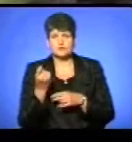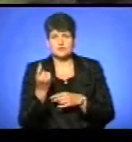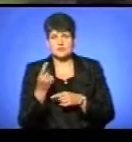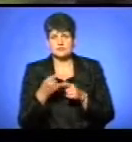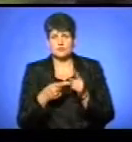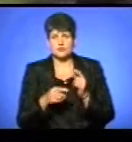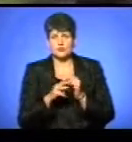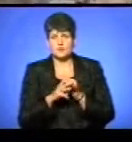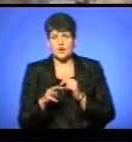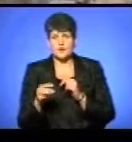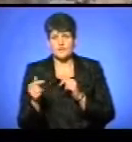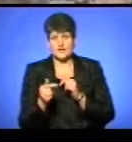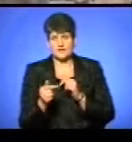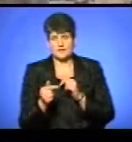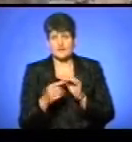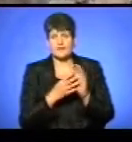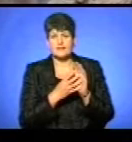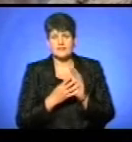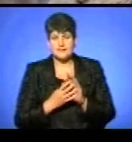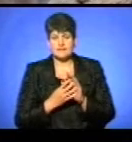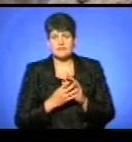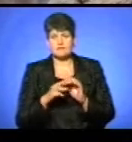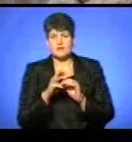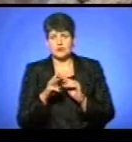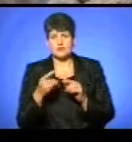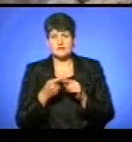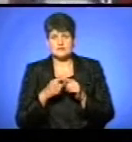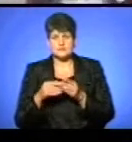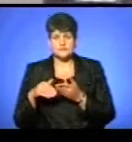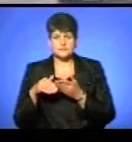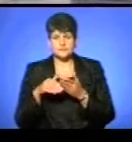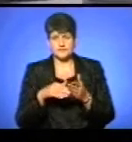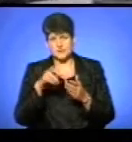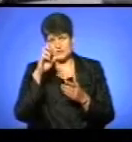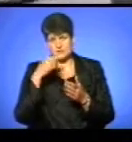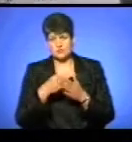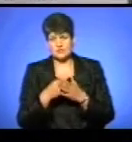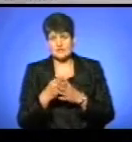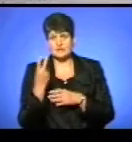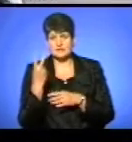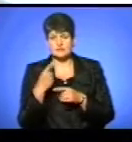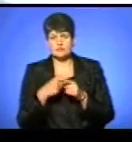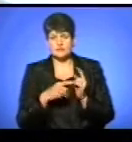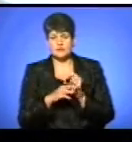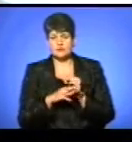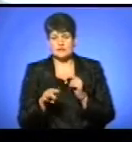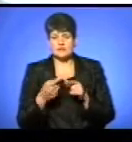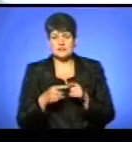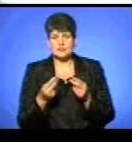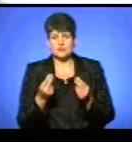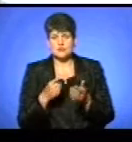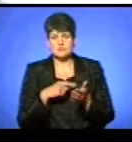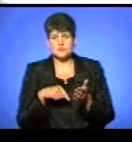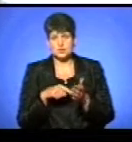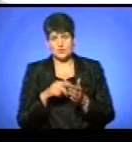,5 мільйонів гривень. 9 мільйонів – це субвенція з державному бюджету та 2,5 мільйона – гроші з міської